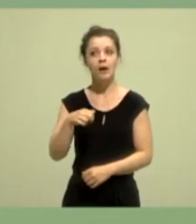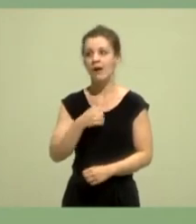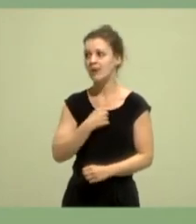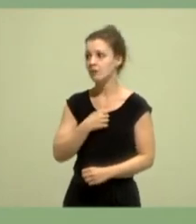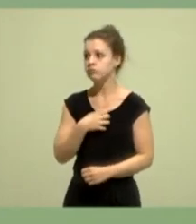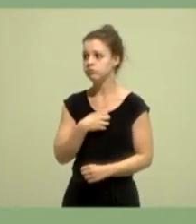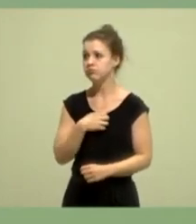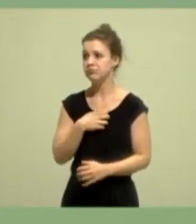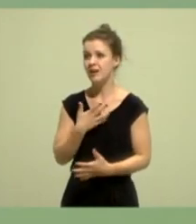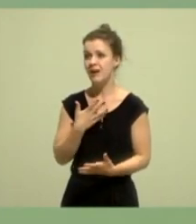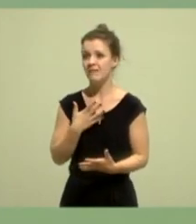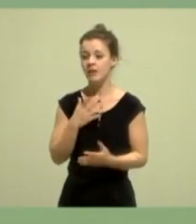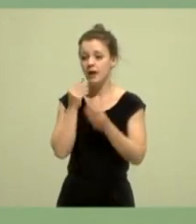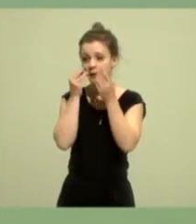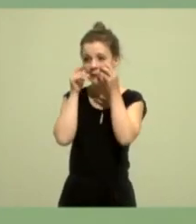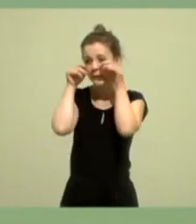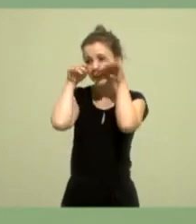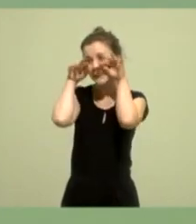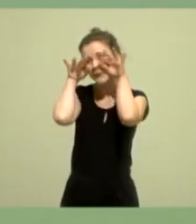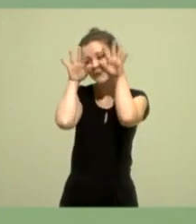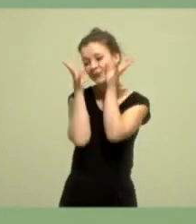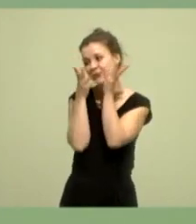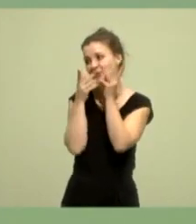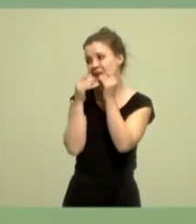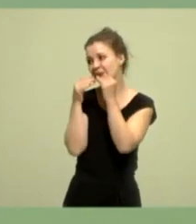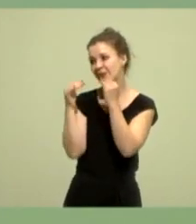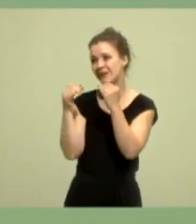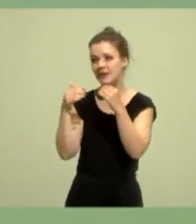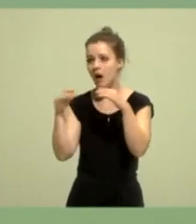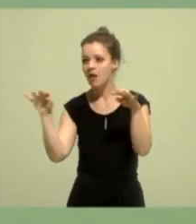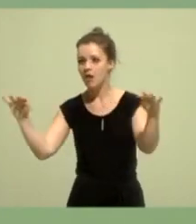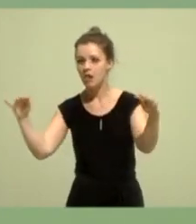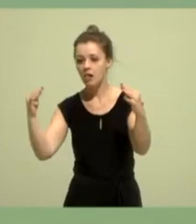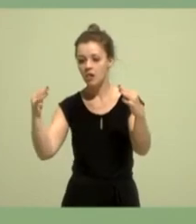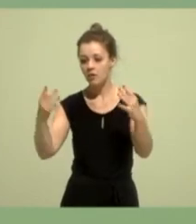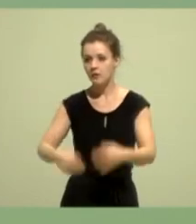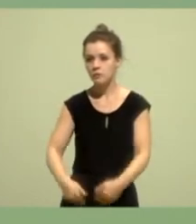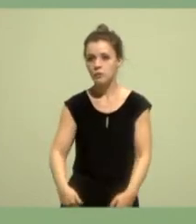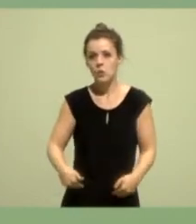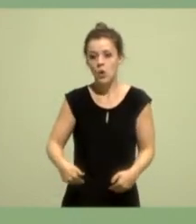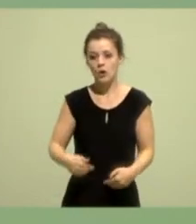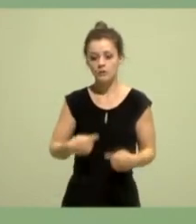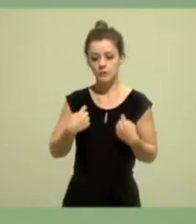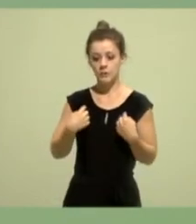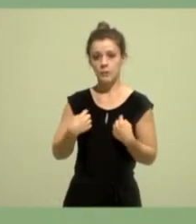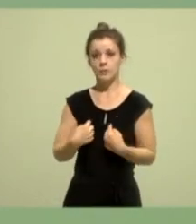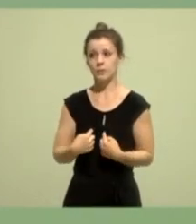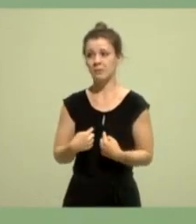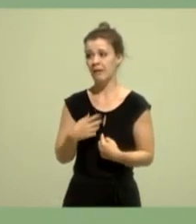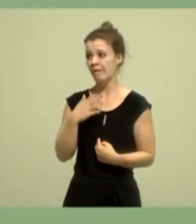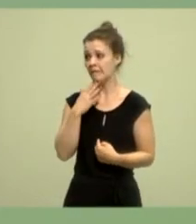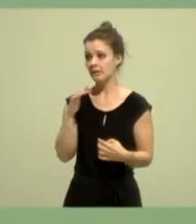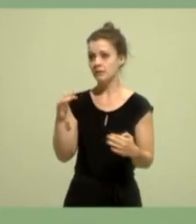muss, ob mein Make-up zu auffällig, mein Kleid zu kurz, mein Ausschnitt zu tief ist? Ohne, dass ich mit dem